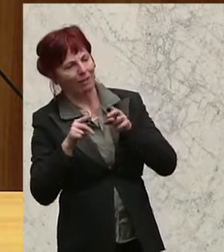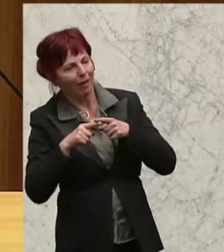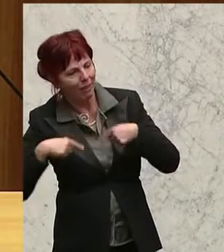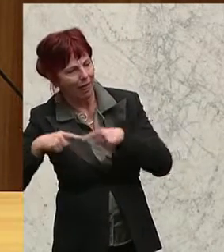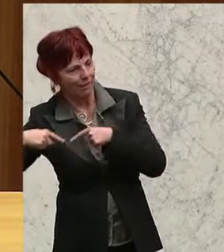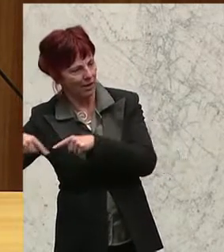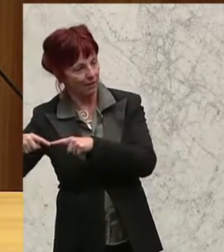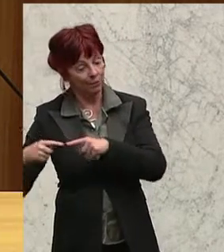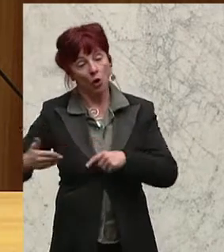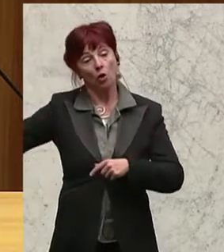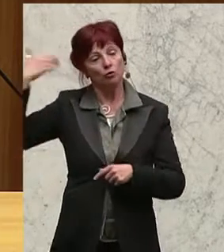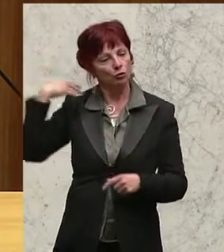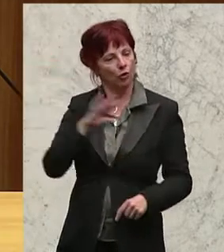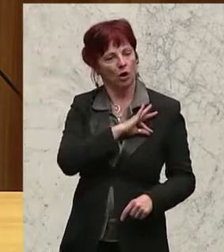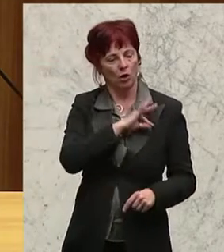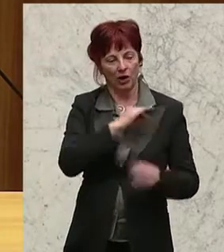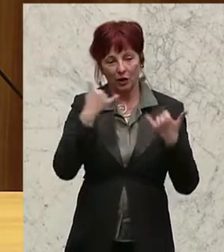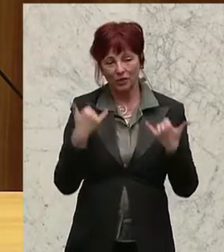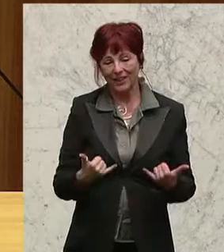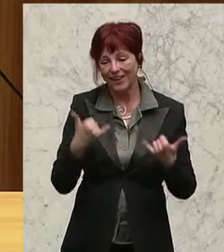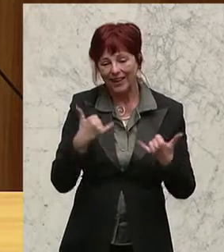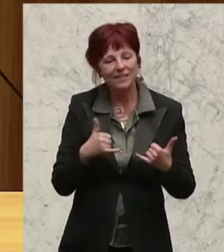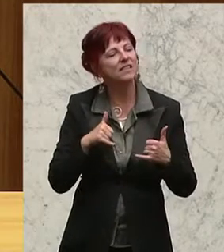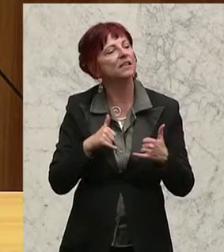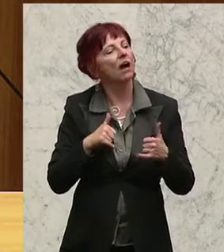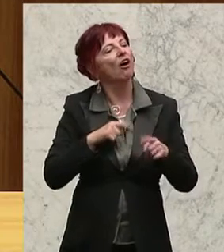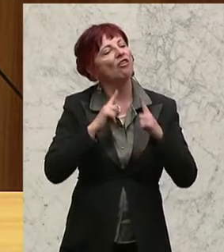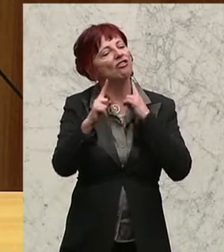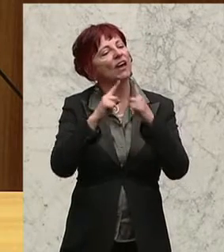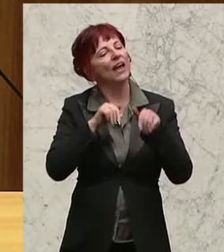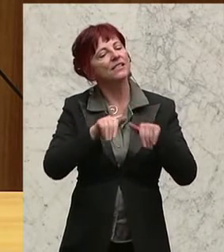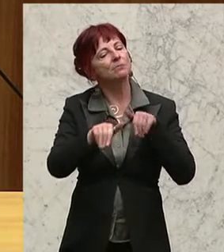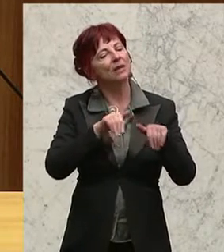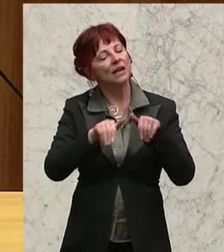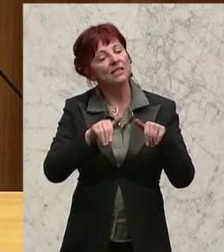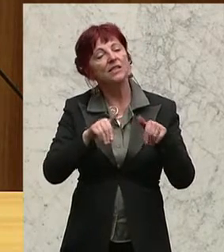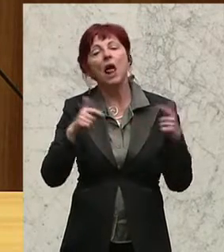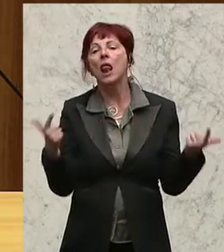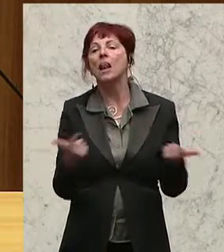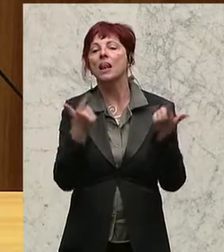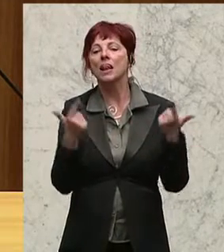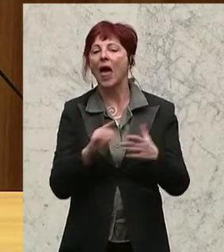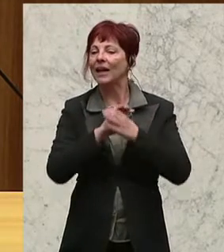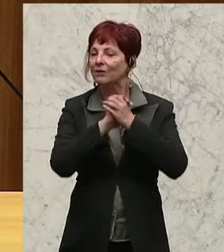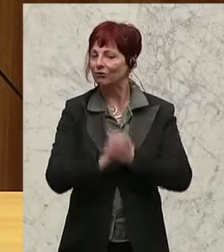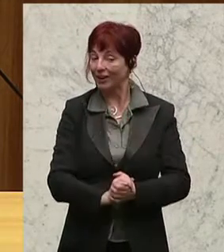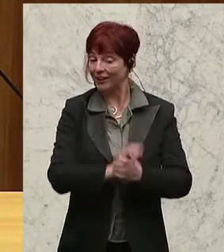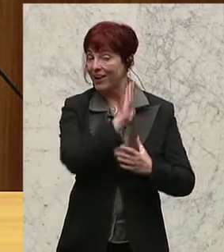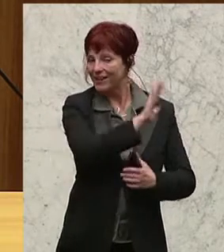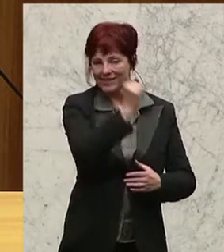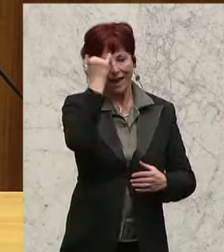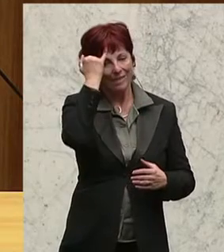Kollege und jetziger Verkehrsminister Jörg Leichtfried ist vom Grundgedanken her auf dem richtigen Weg mit seiner Initiative in Brüssel.